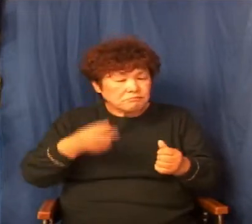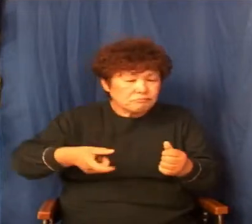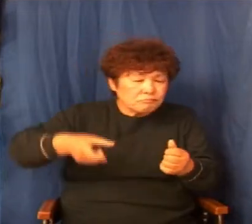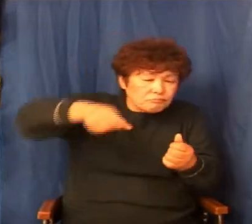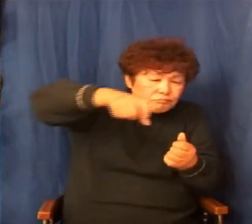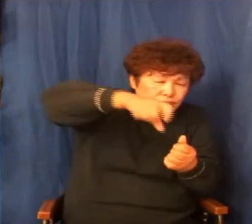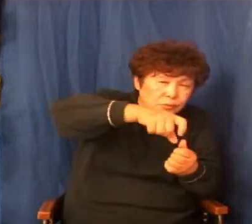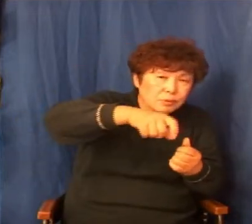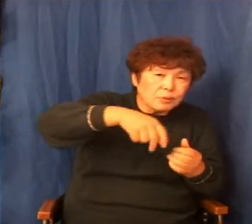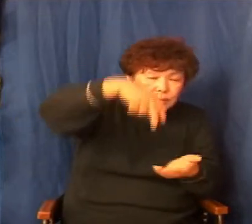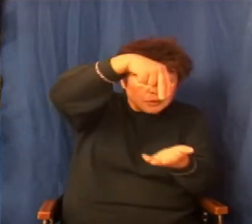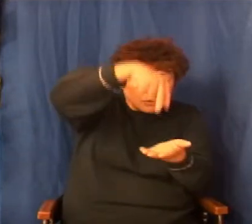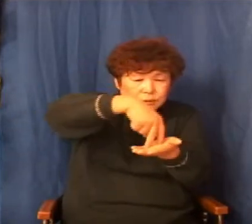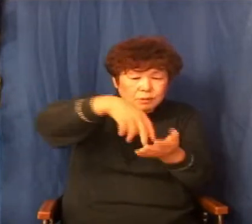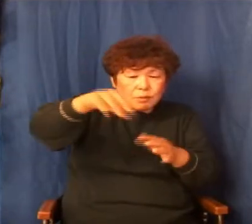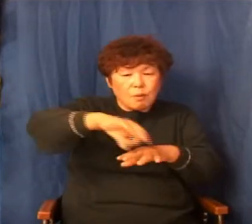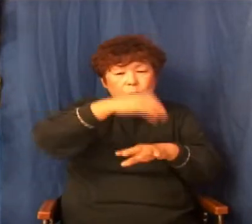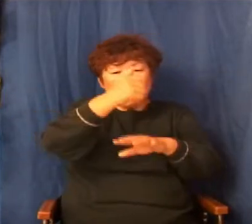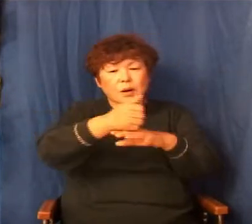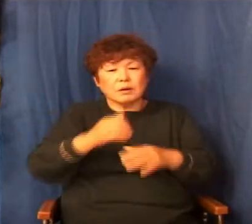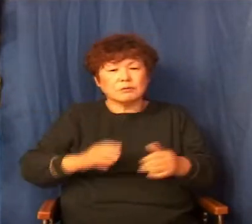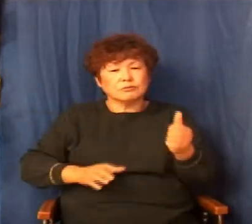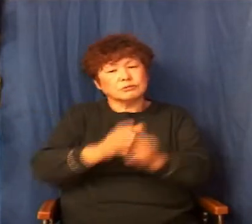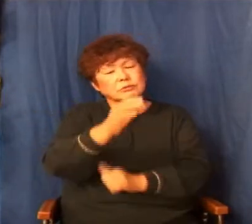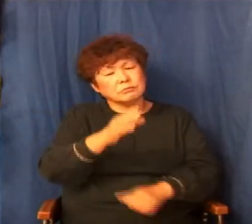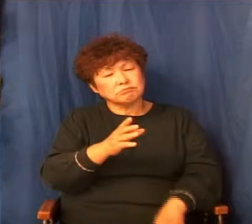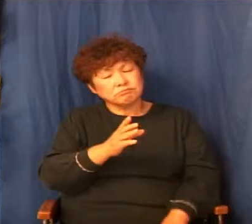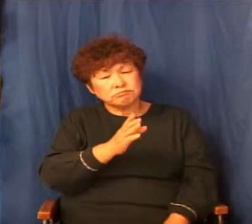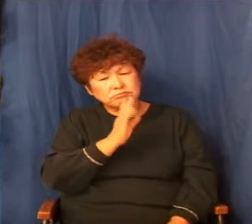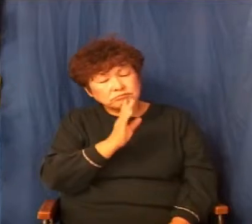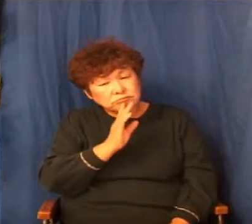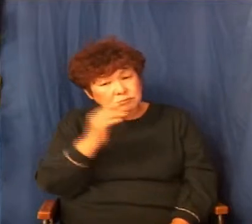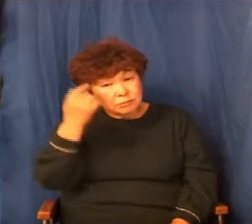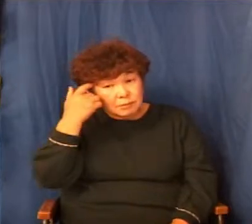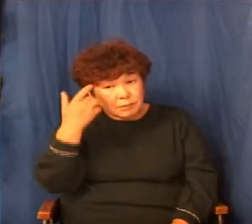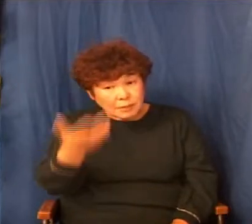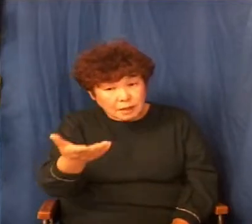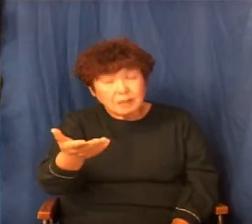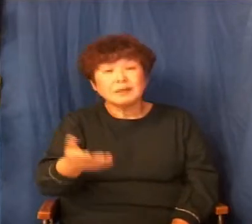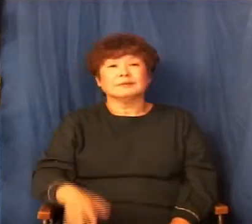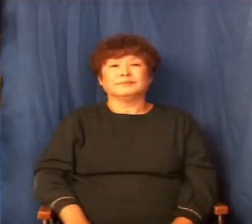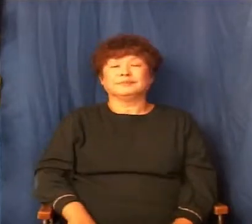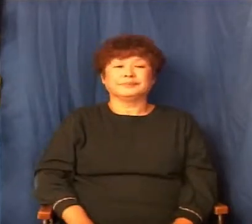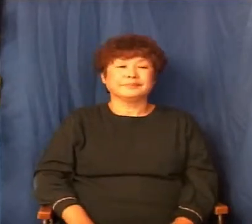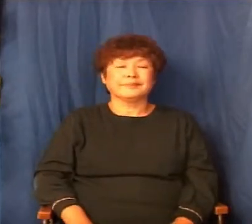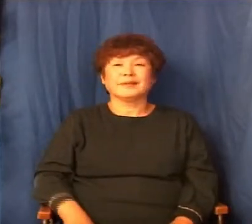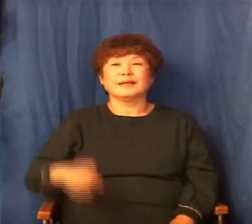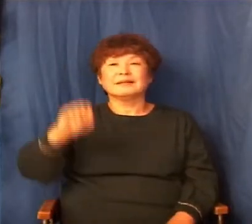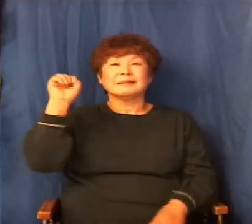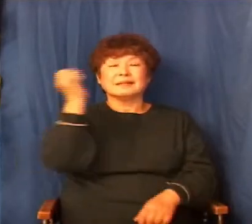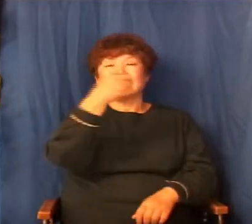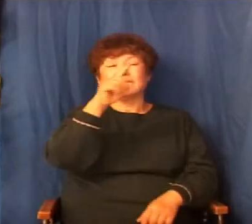들어간 겁니다. 오늘 다윗이 그렇게 이야기하죠. 여호와께서